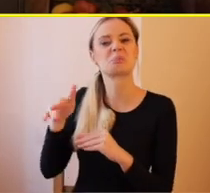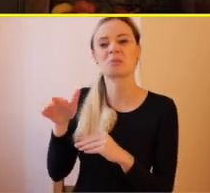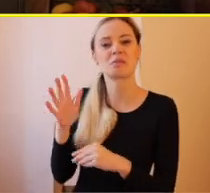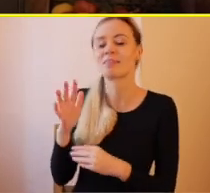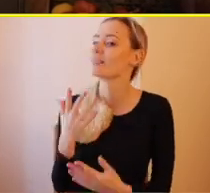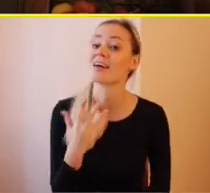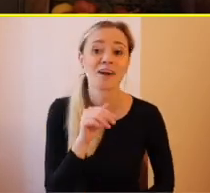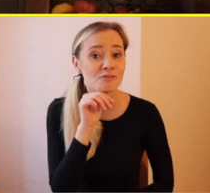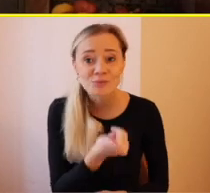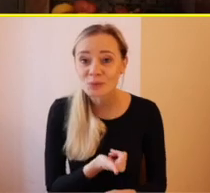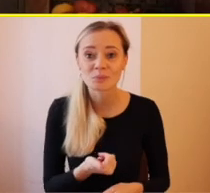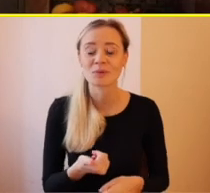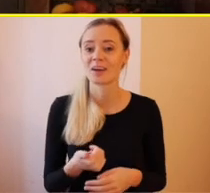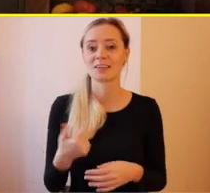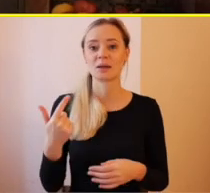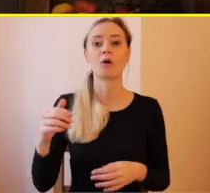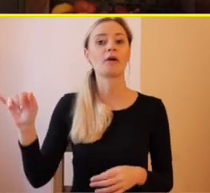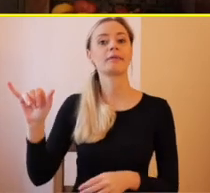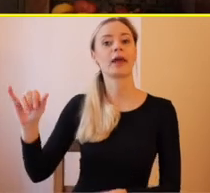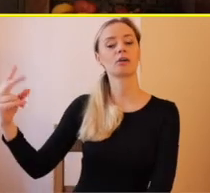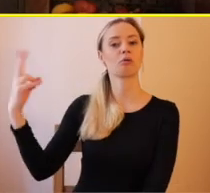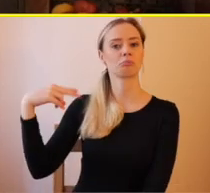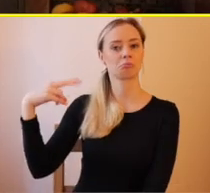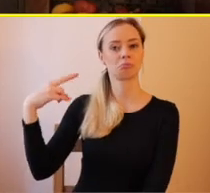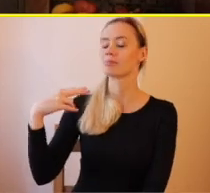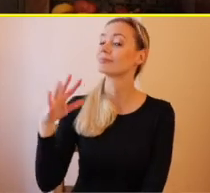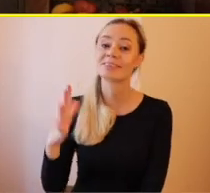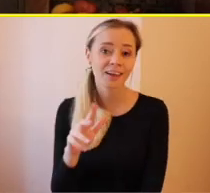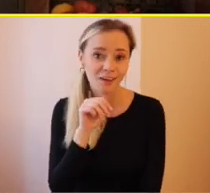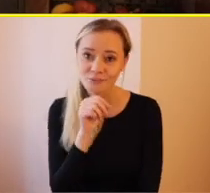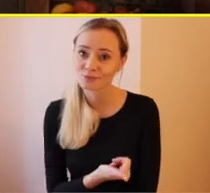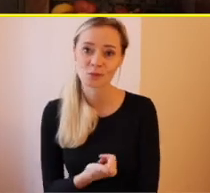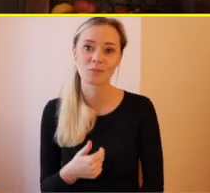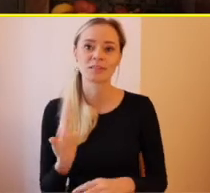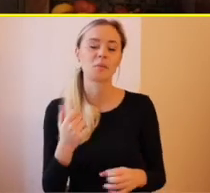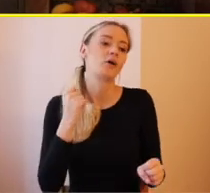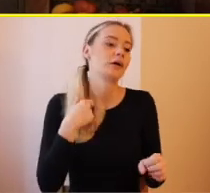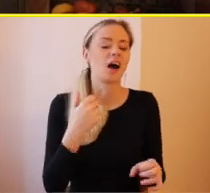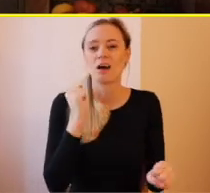niekto za niečo odsudzoval, alebo že nemôžem si nájsť prácu, lebo som